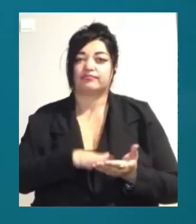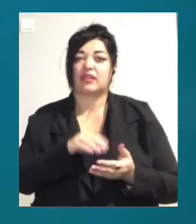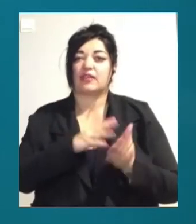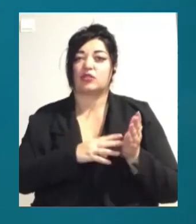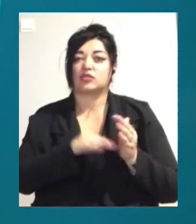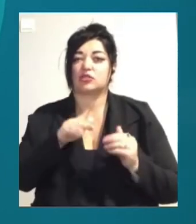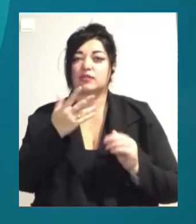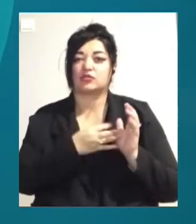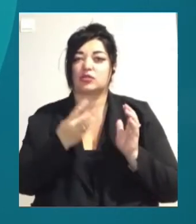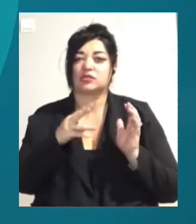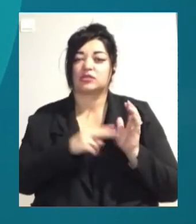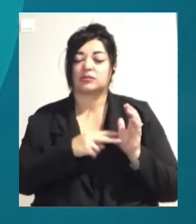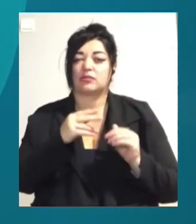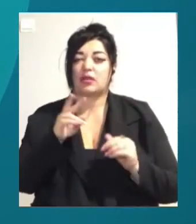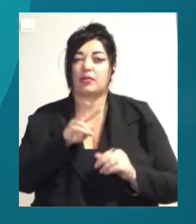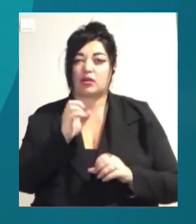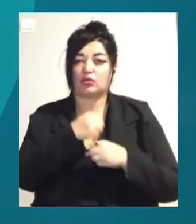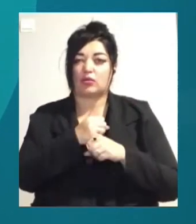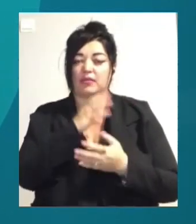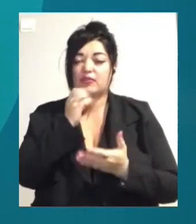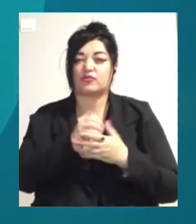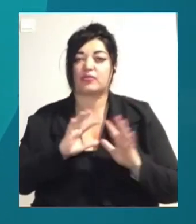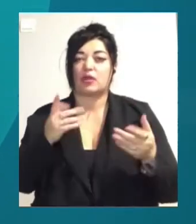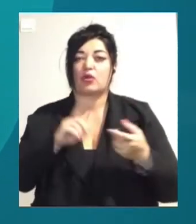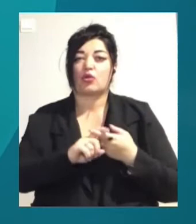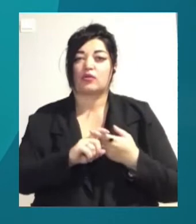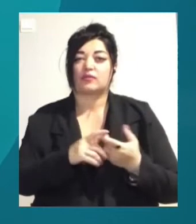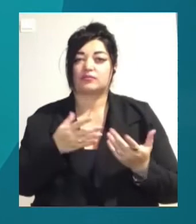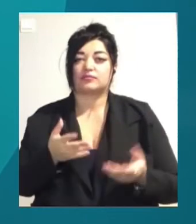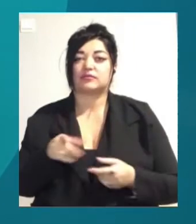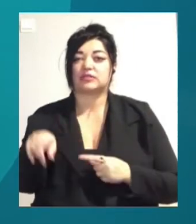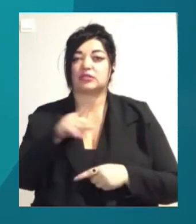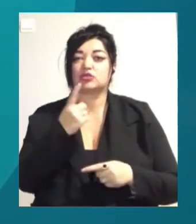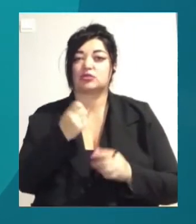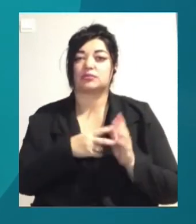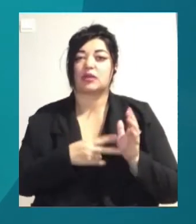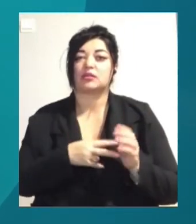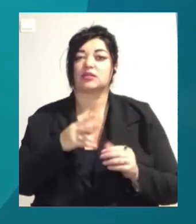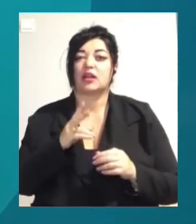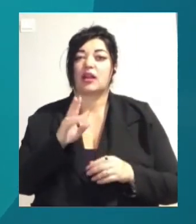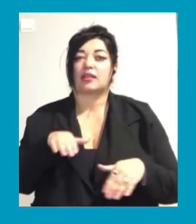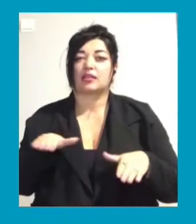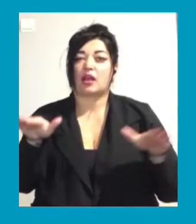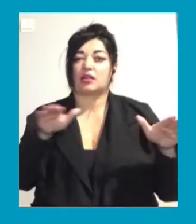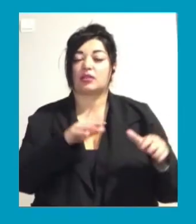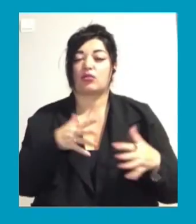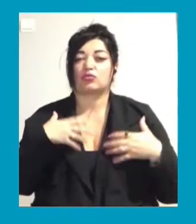підтверджених випадків коронавірусної інфекції. З них 3 тисячі 117 летальні. Одужало 48 тисяч людей.